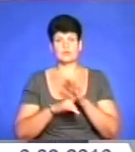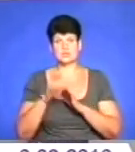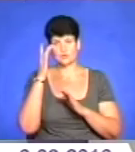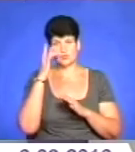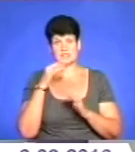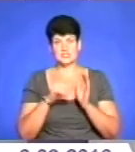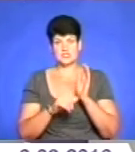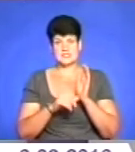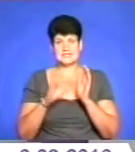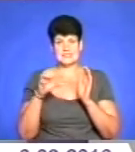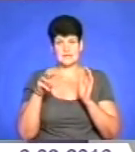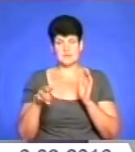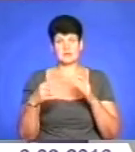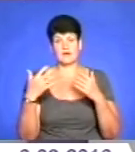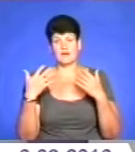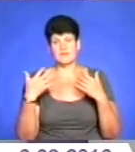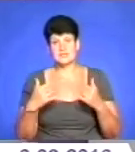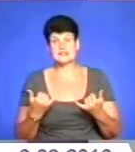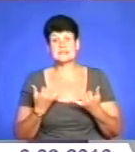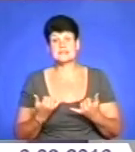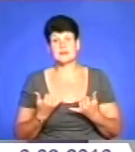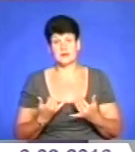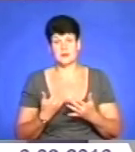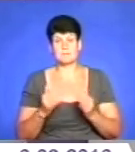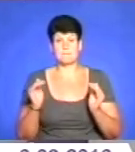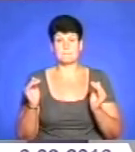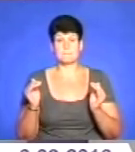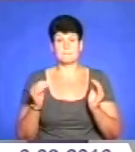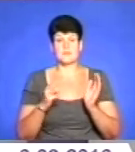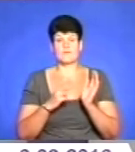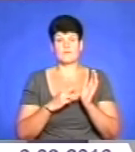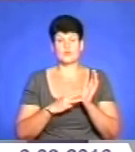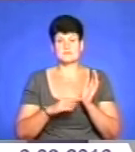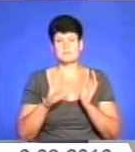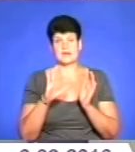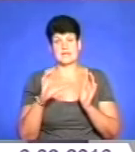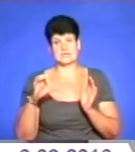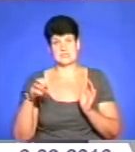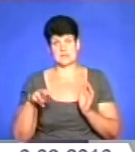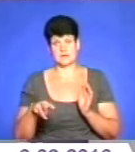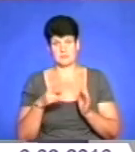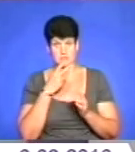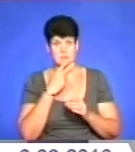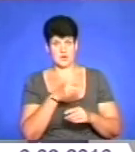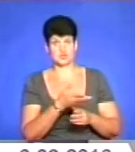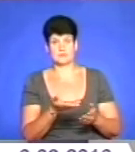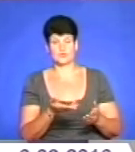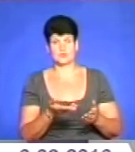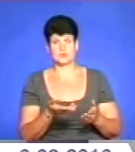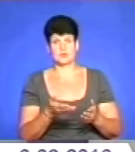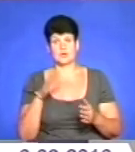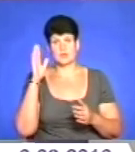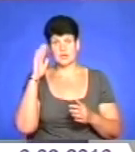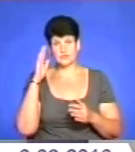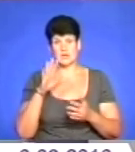60 сантиметрів, а зараз десь менше 85-ти. Ось, ну, ми це бачимо в очі. І вода при